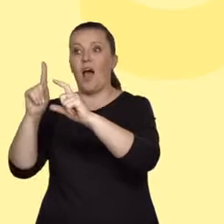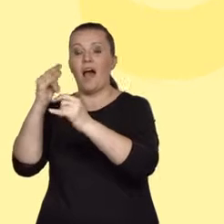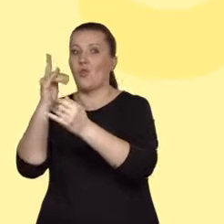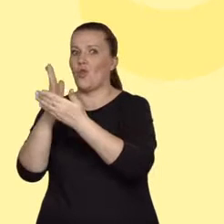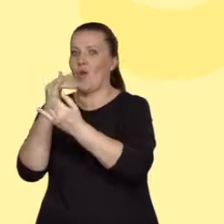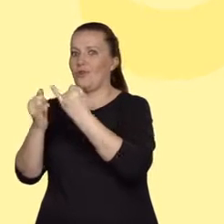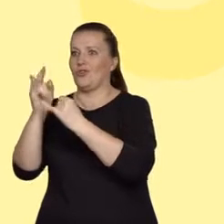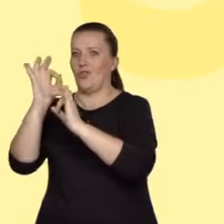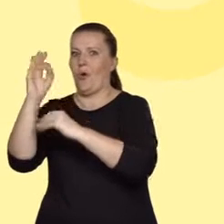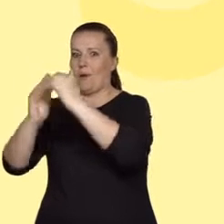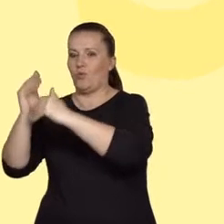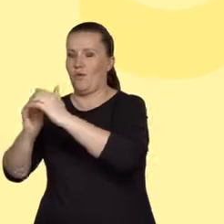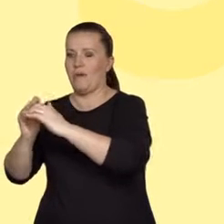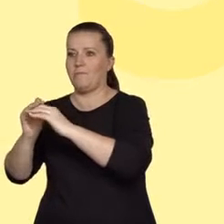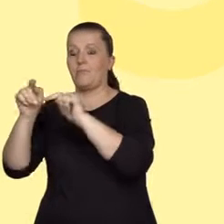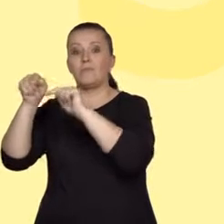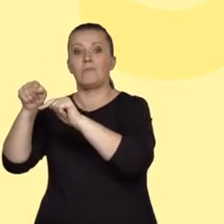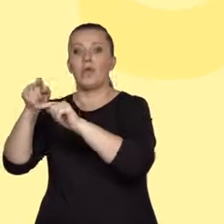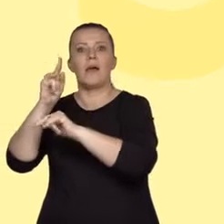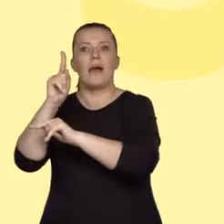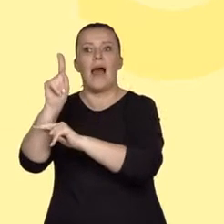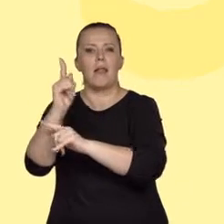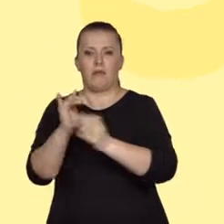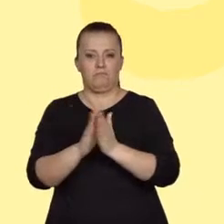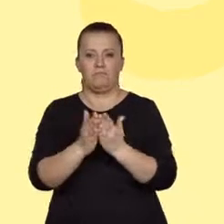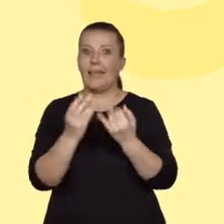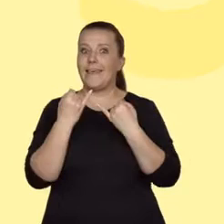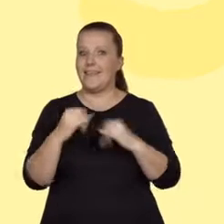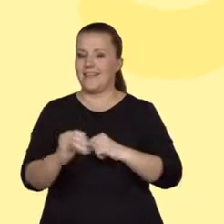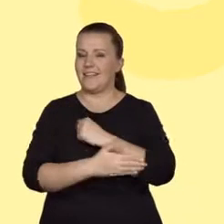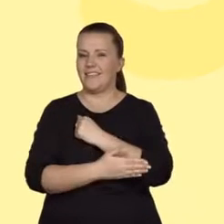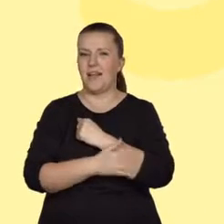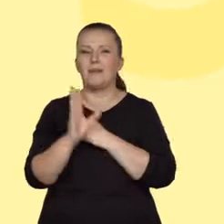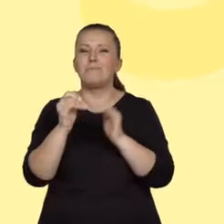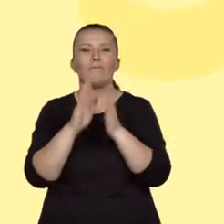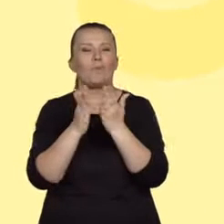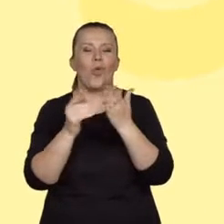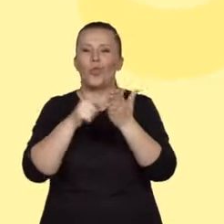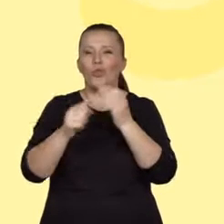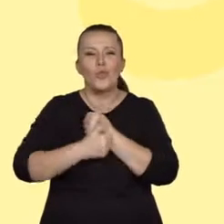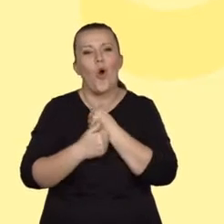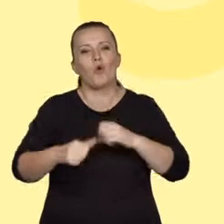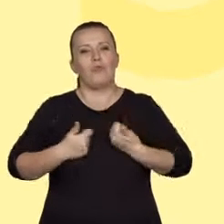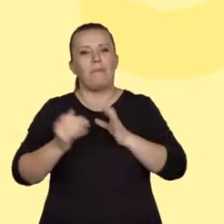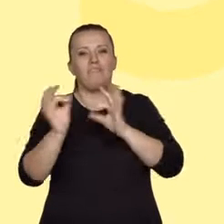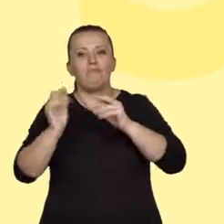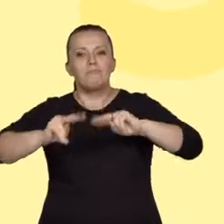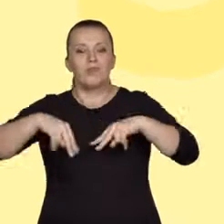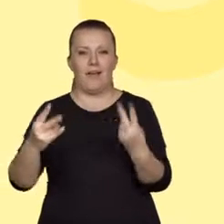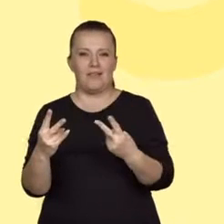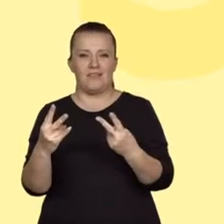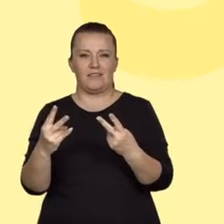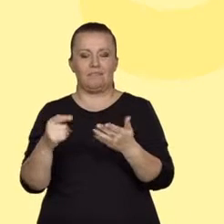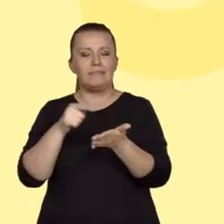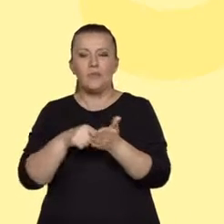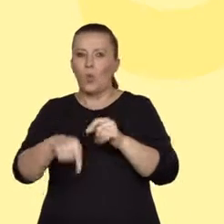W utworach literackich bywa inaczej. Poza tym nie chodzi przecież w ich wypadku tylko o szybkie dotarcie do informacji. To też raczej nie warto stosować tej porady